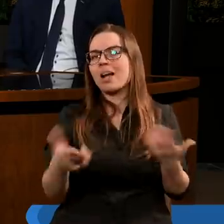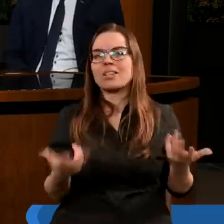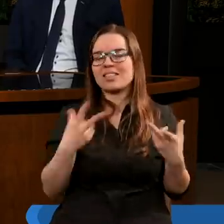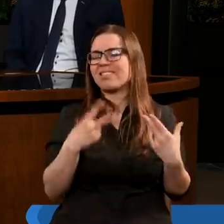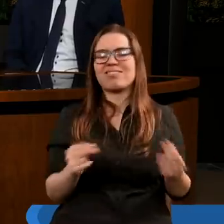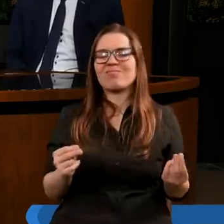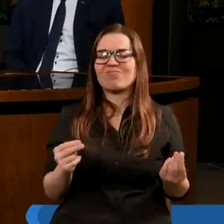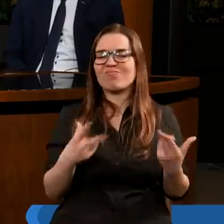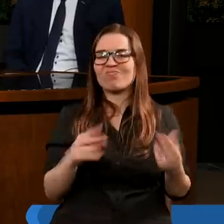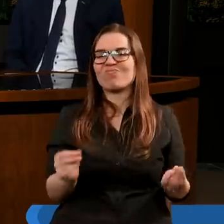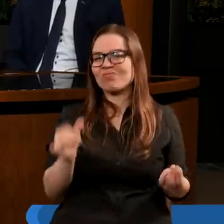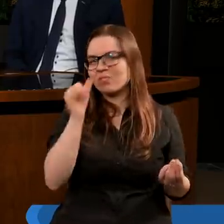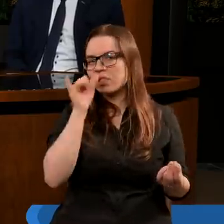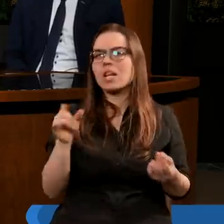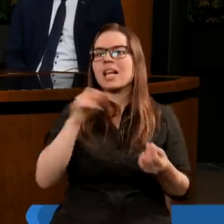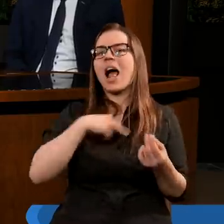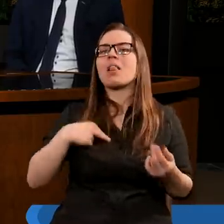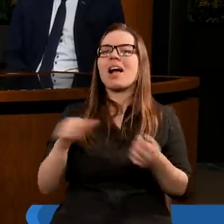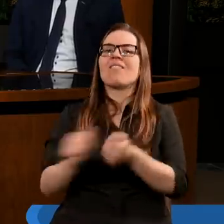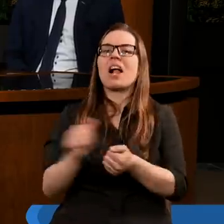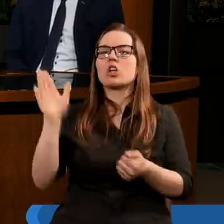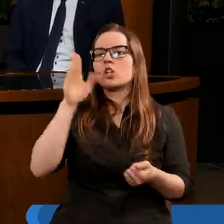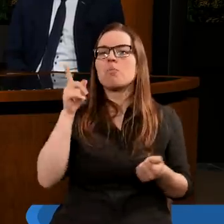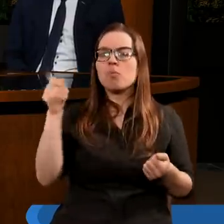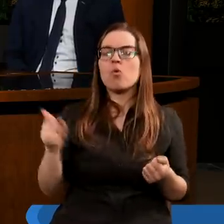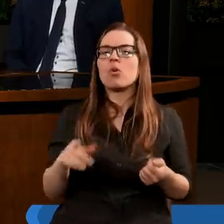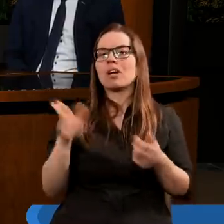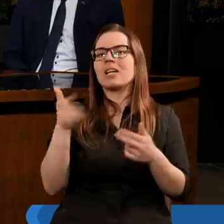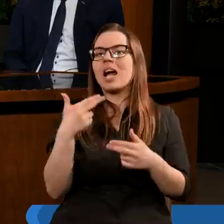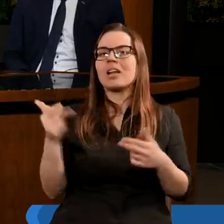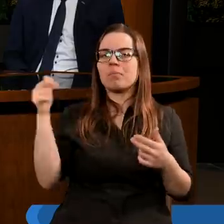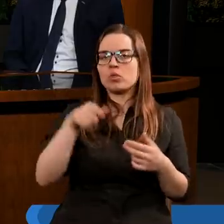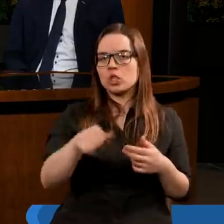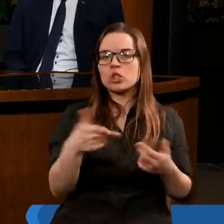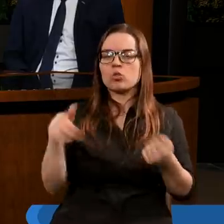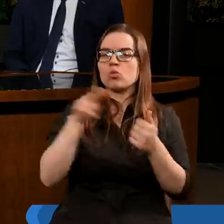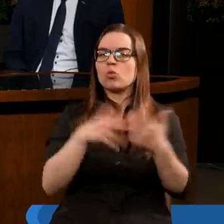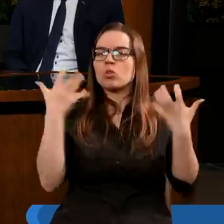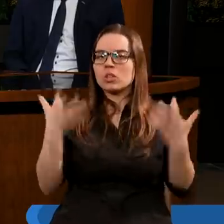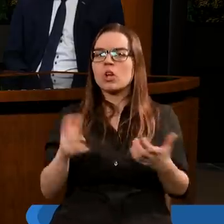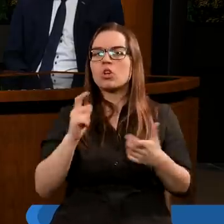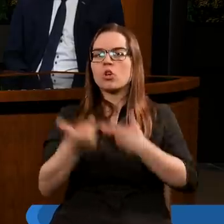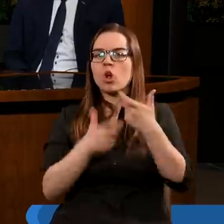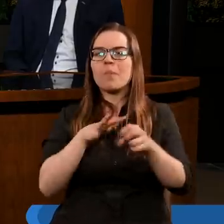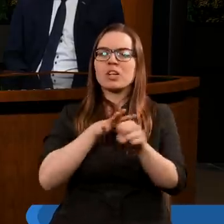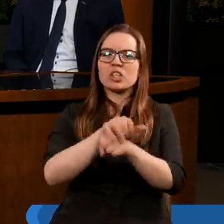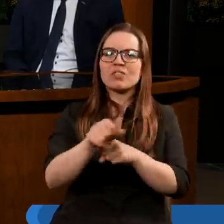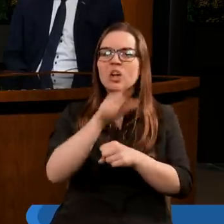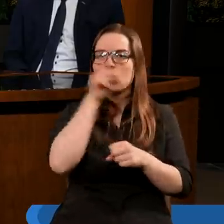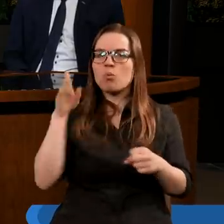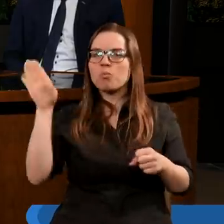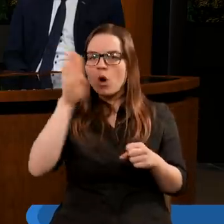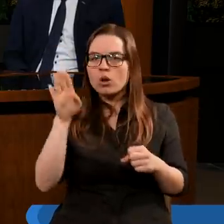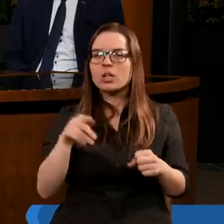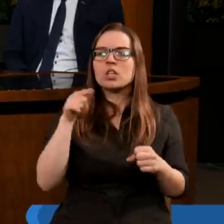Nie. Walczy za nas Bóg. Kiedy przychodzą ci, którzy chcą zrobić krzywdę ludowi